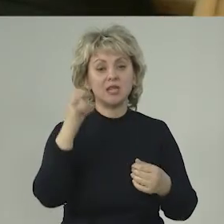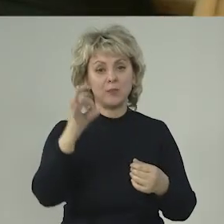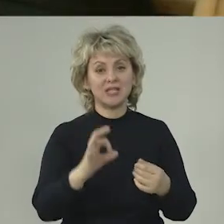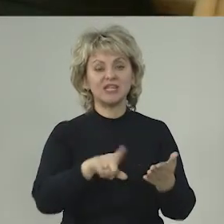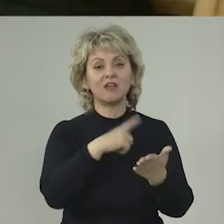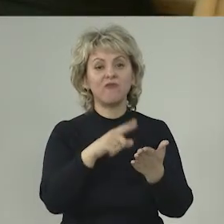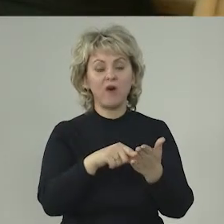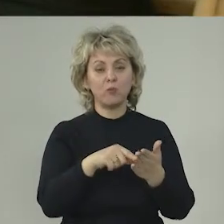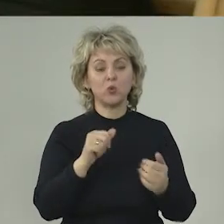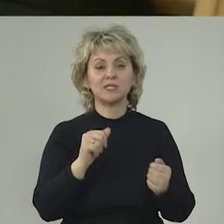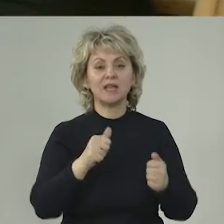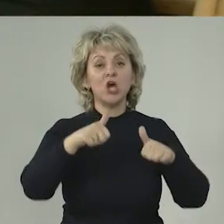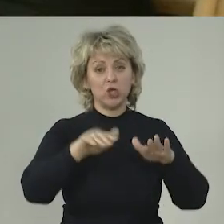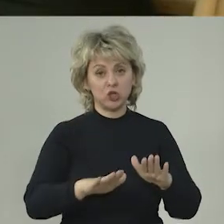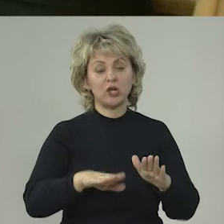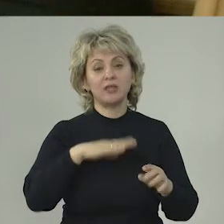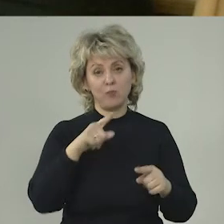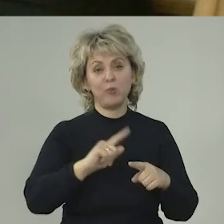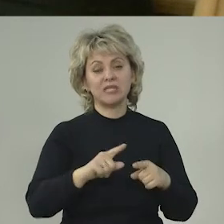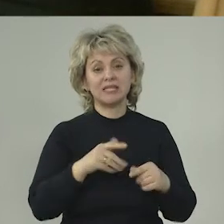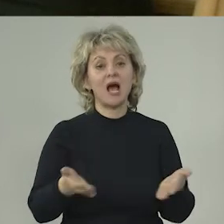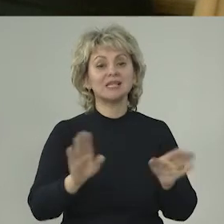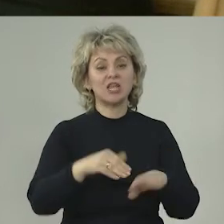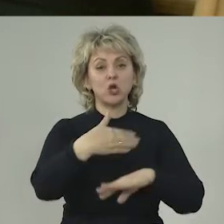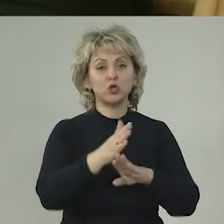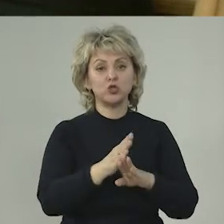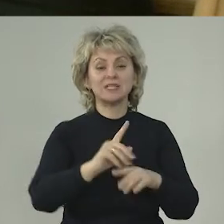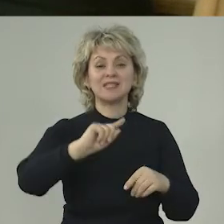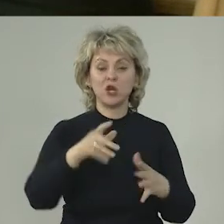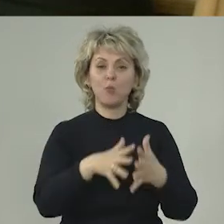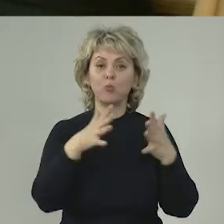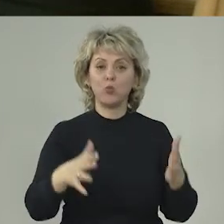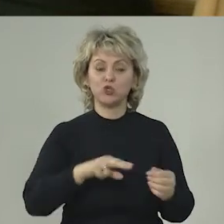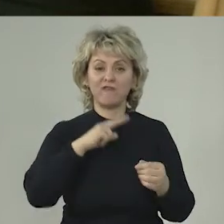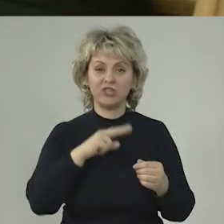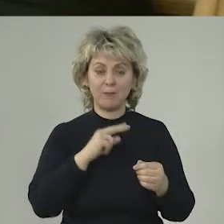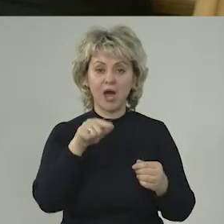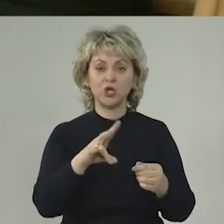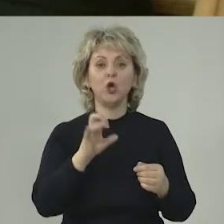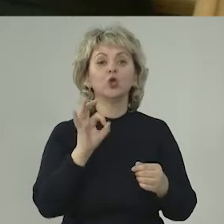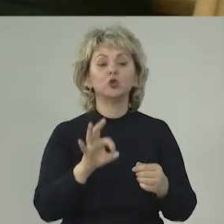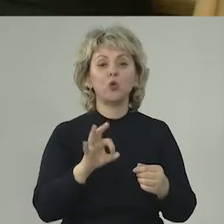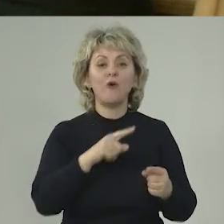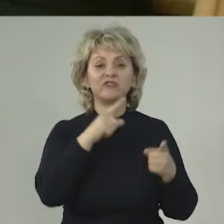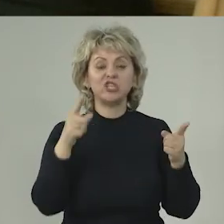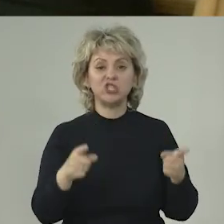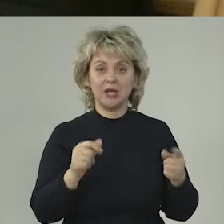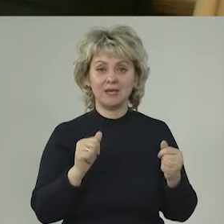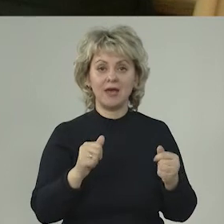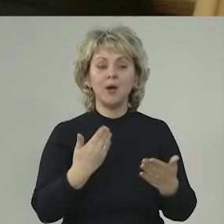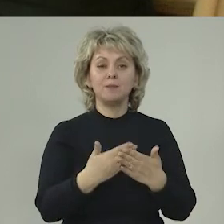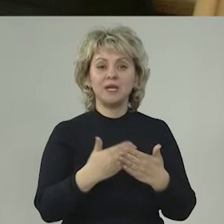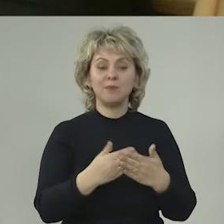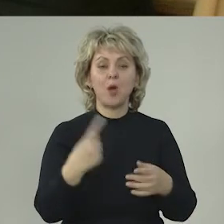% вопросов решаются достаточно быстро. Остальная часть требует большего внимания, но в течение